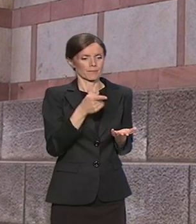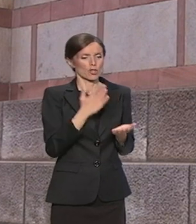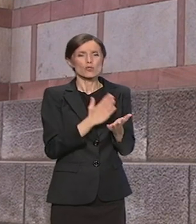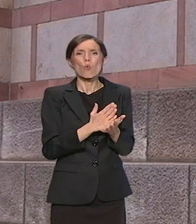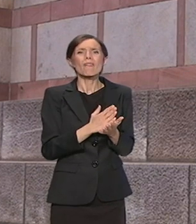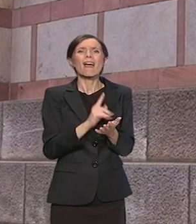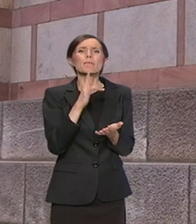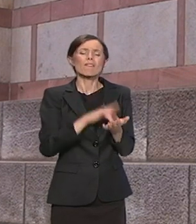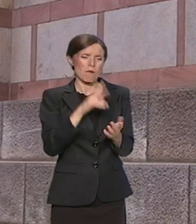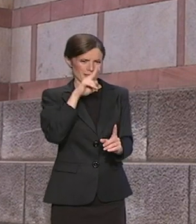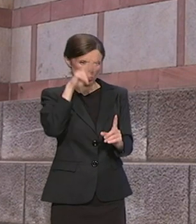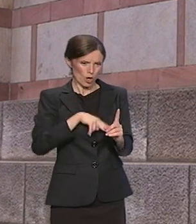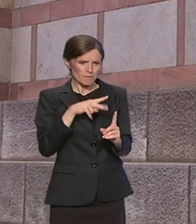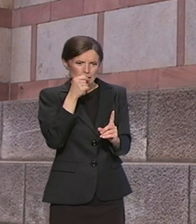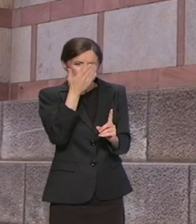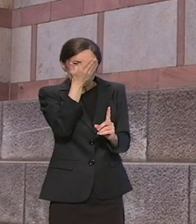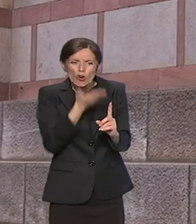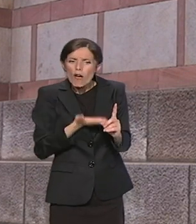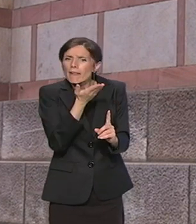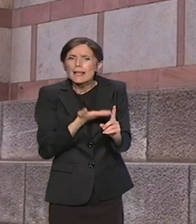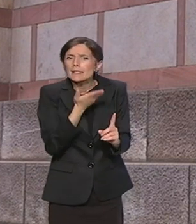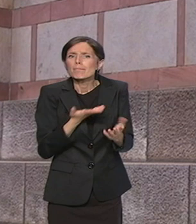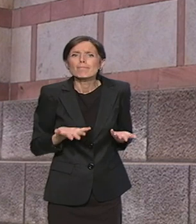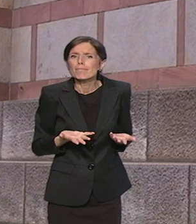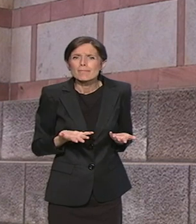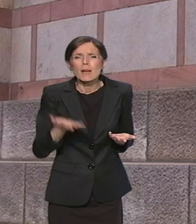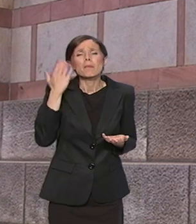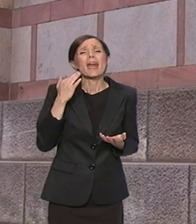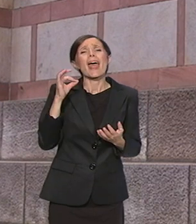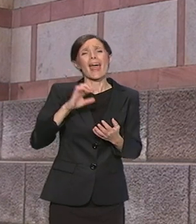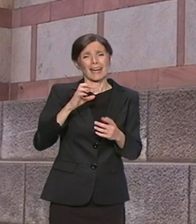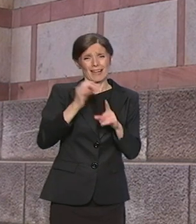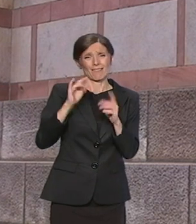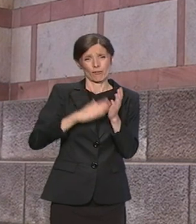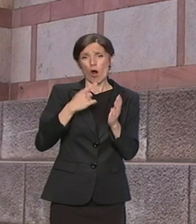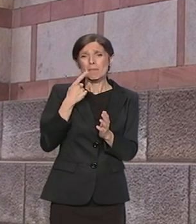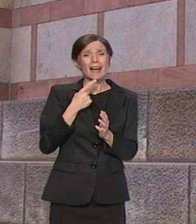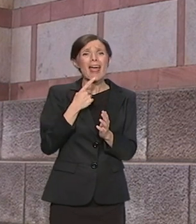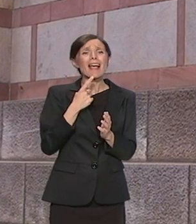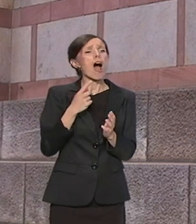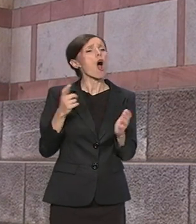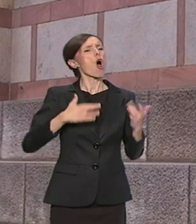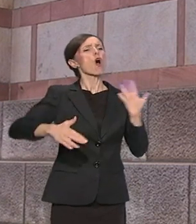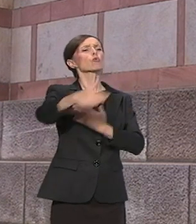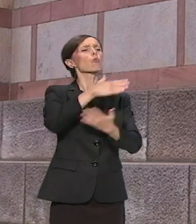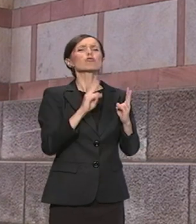uzima pojedinca, čoveka. Još Erik Fromm je rekao da nema srećenog društva, besrećenog pojedinca. Tako da